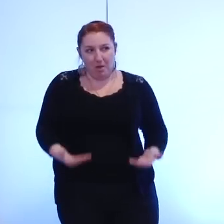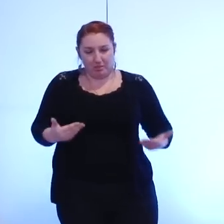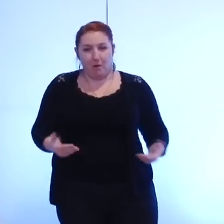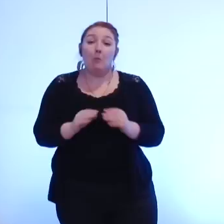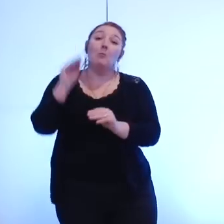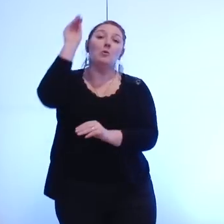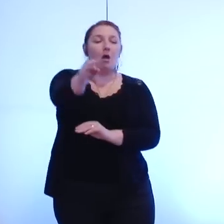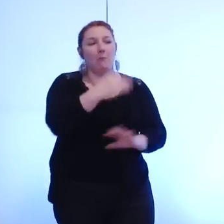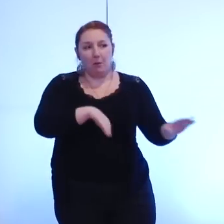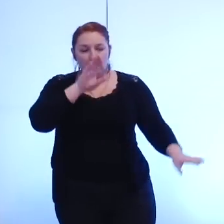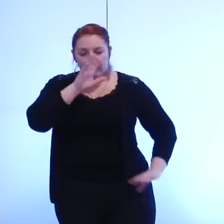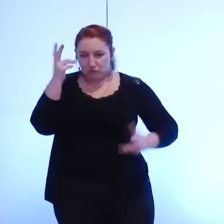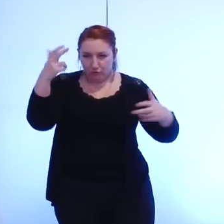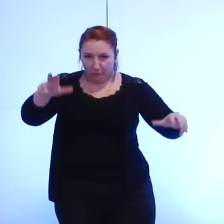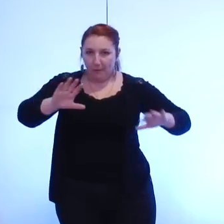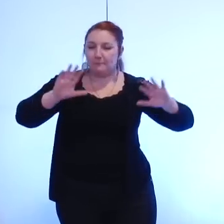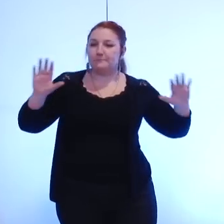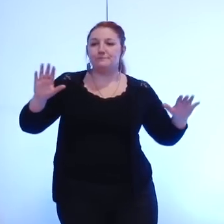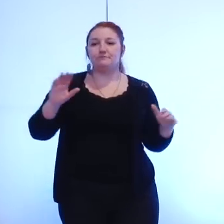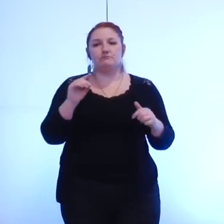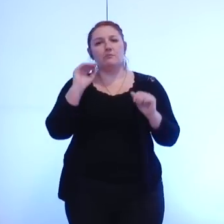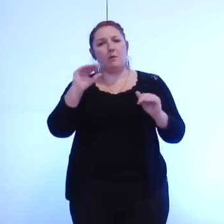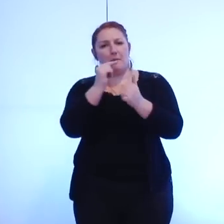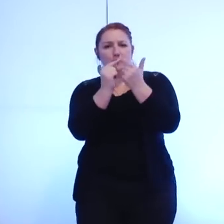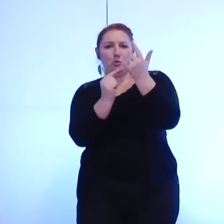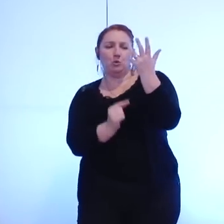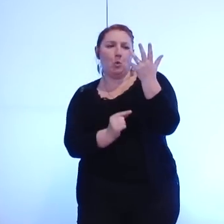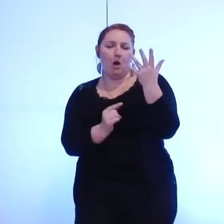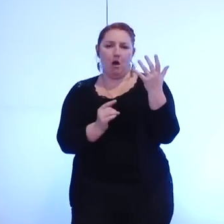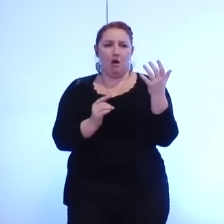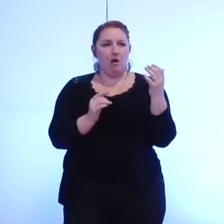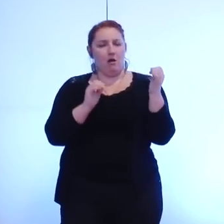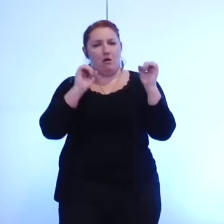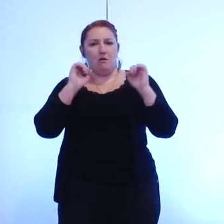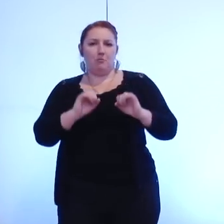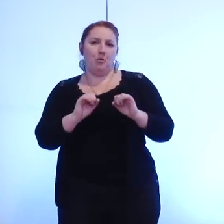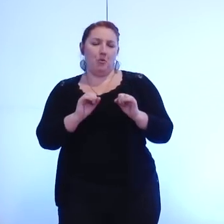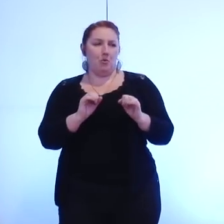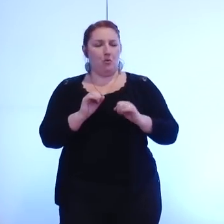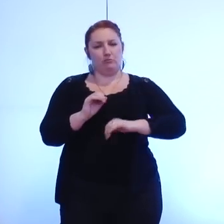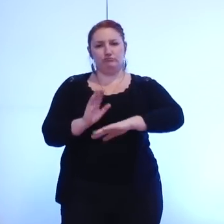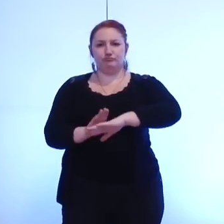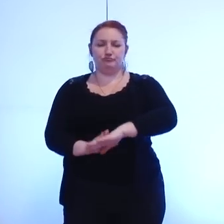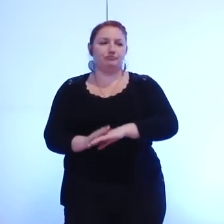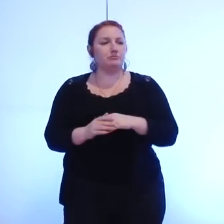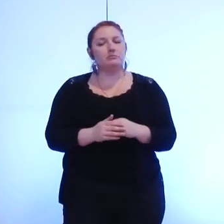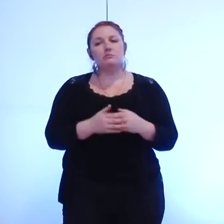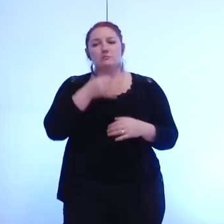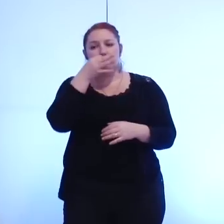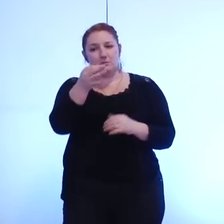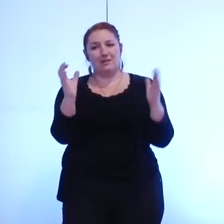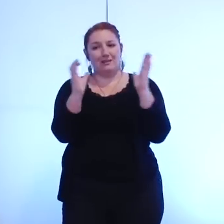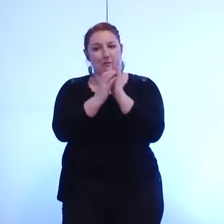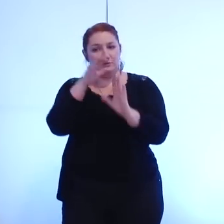donc il y a quand même deux trois points qui méritent d'être immédiatement posés comme des balises je vous ai dit que nous voterions la